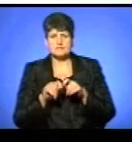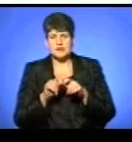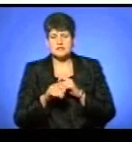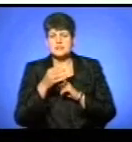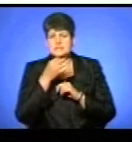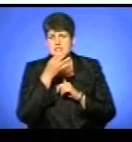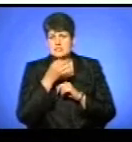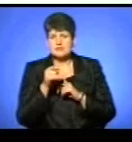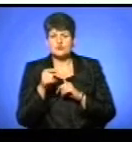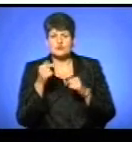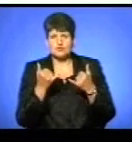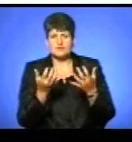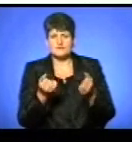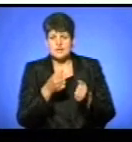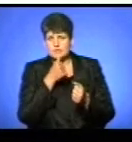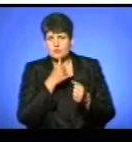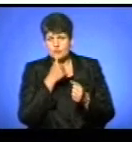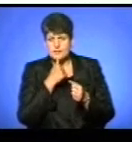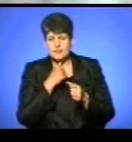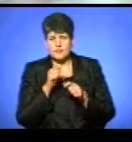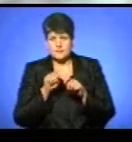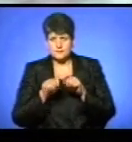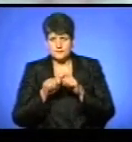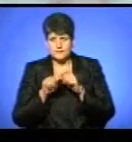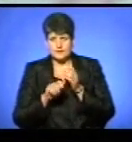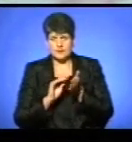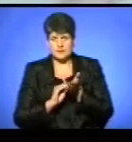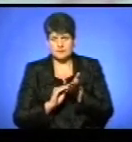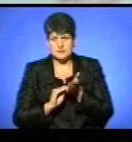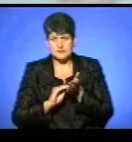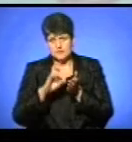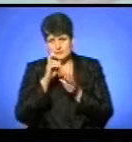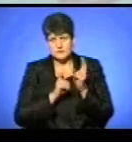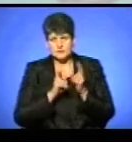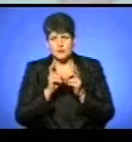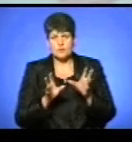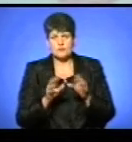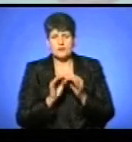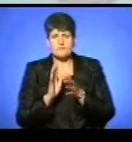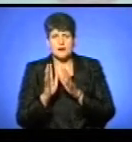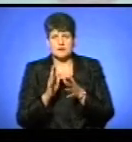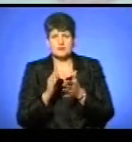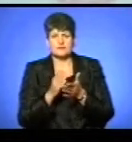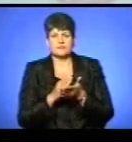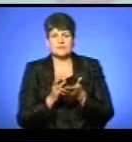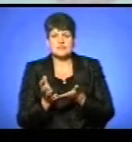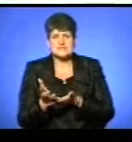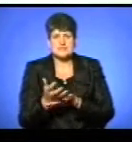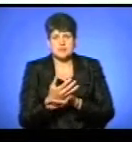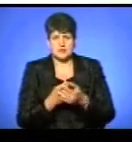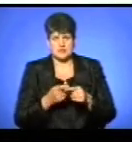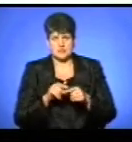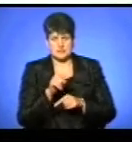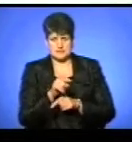повідомив, що сьогодні взяли проби на аналіз речовини і зробили припис комунальному підприємству об'єднання парків локалізувати і зібрати її.